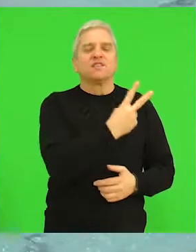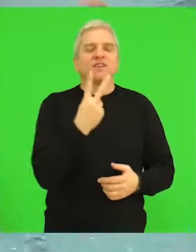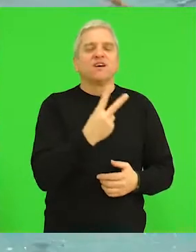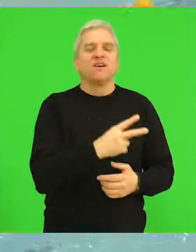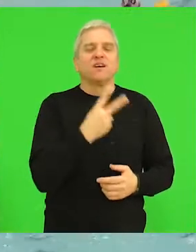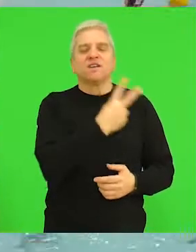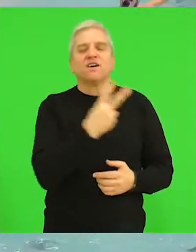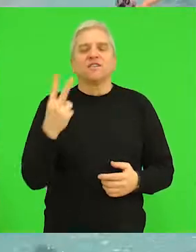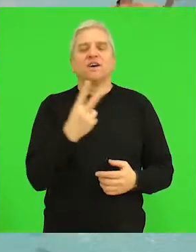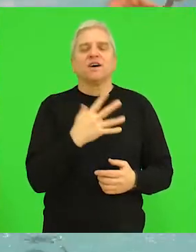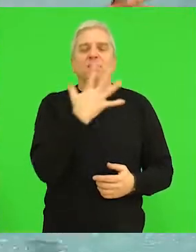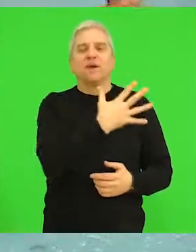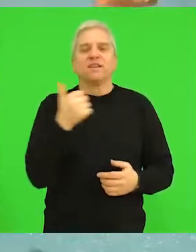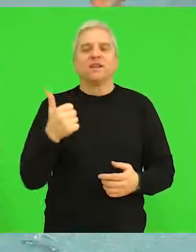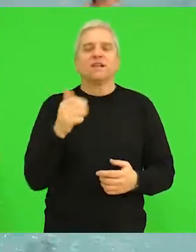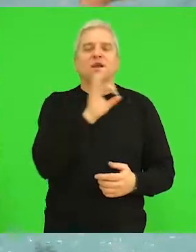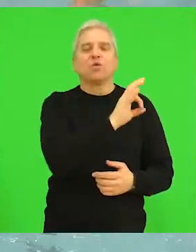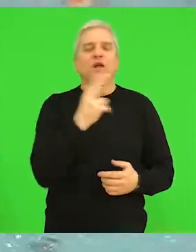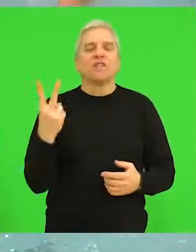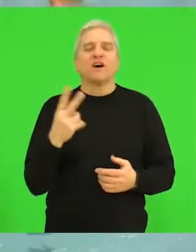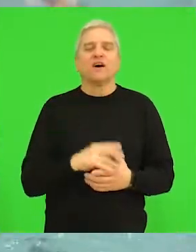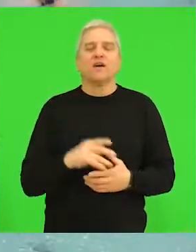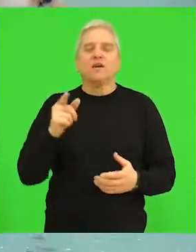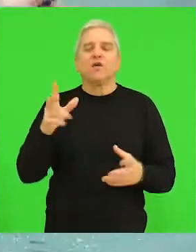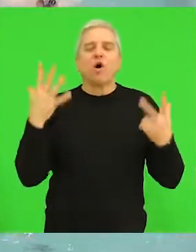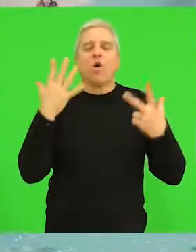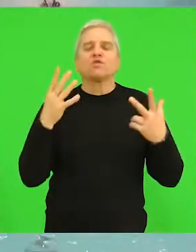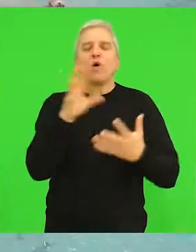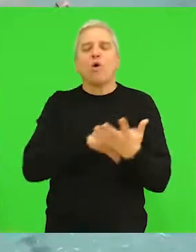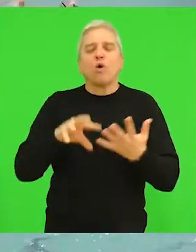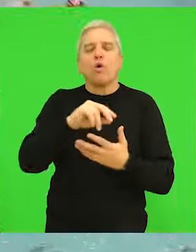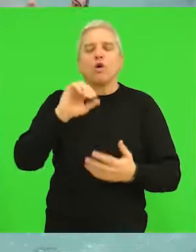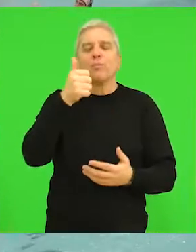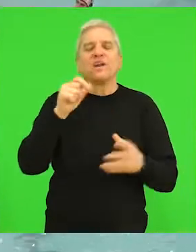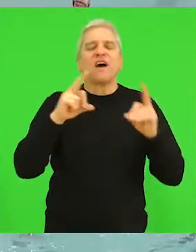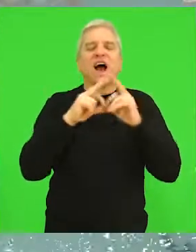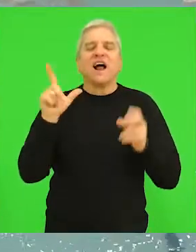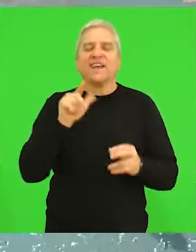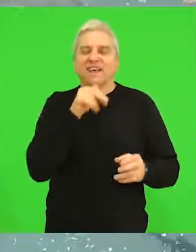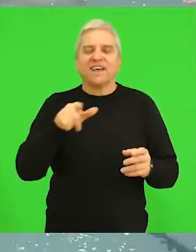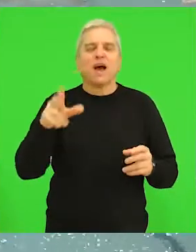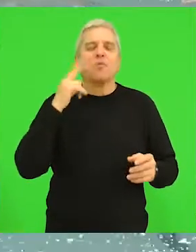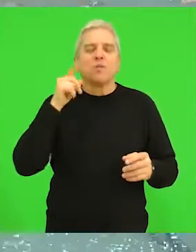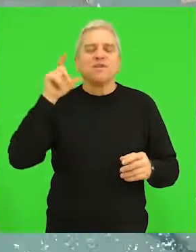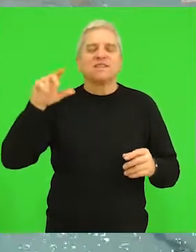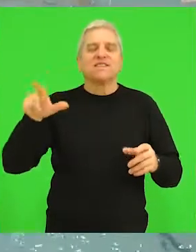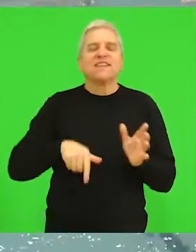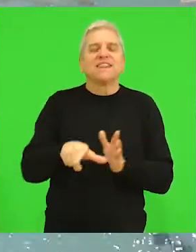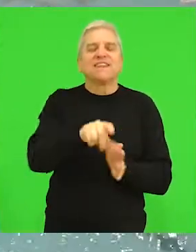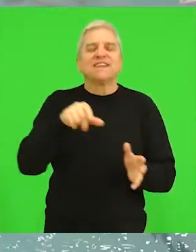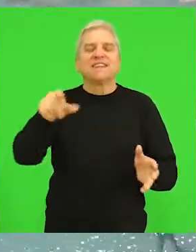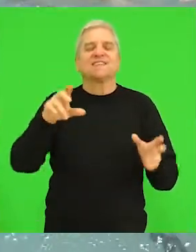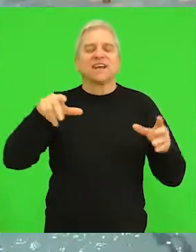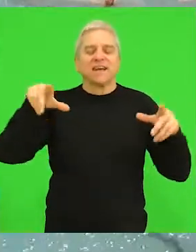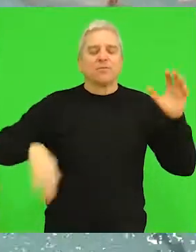2-2, 2-2, 5-1, 0-2 u okviru osmog kola prve Alige Srbije momci sa Tisa su na zatvorenom